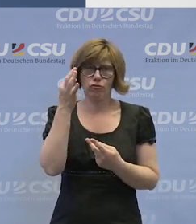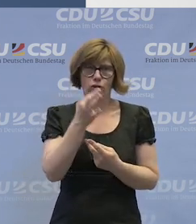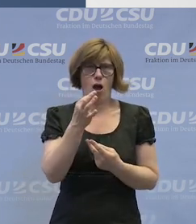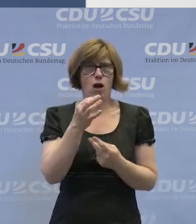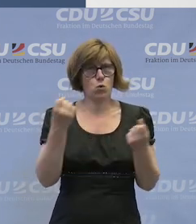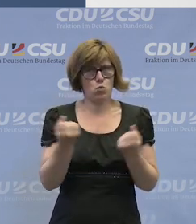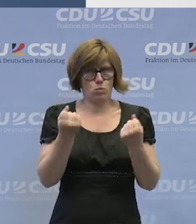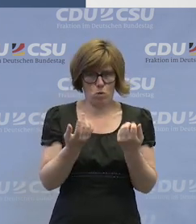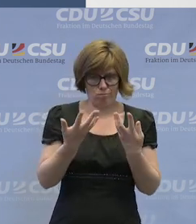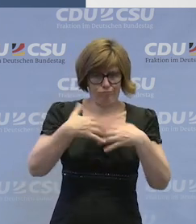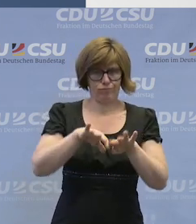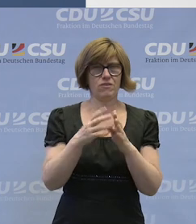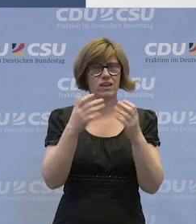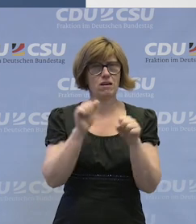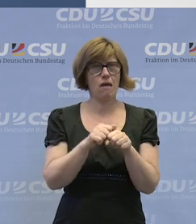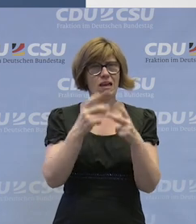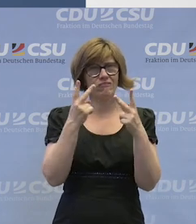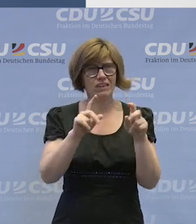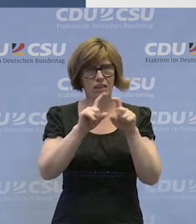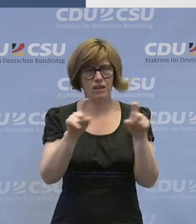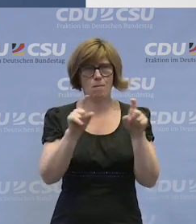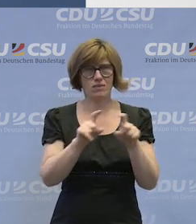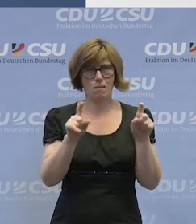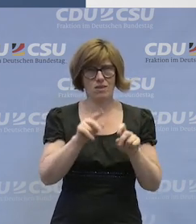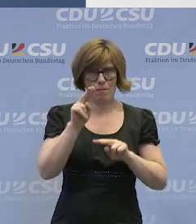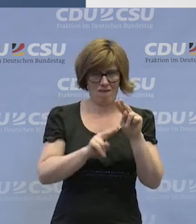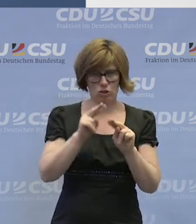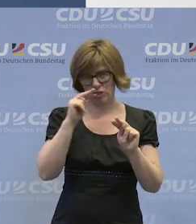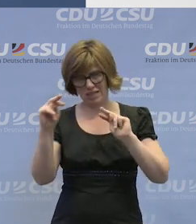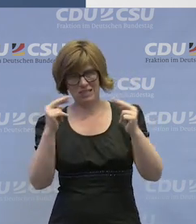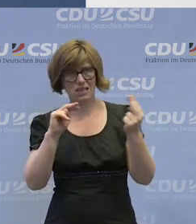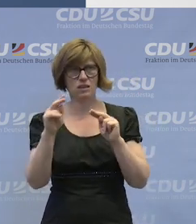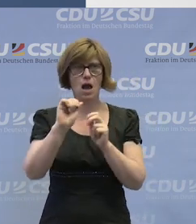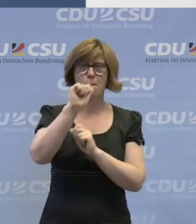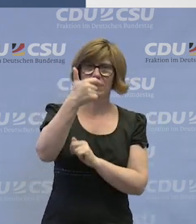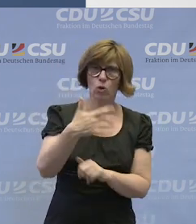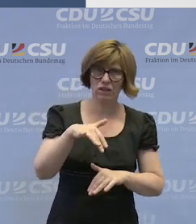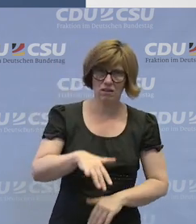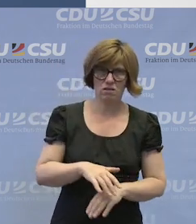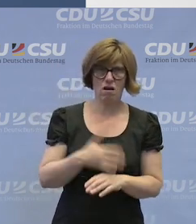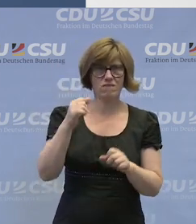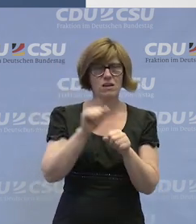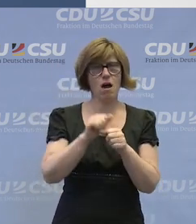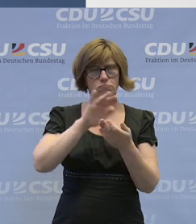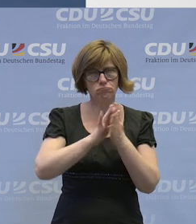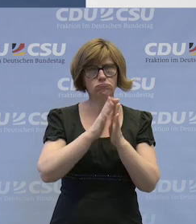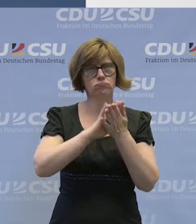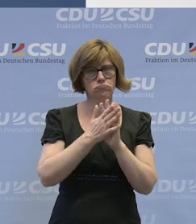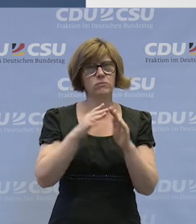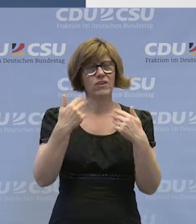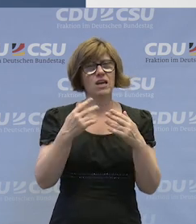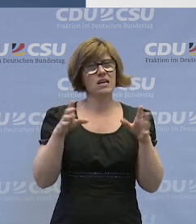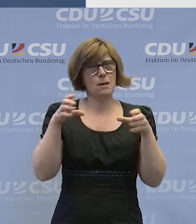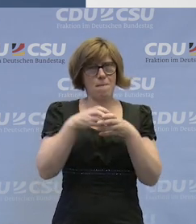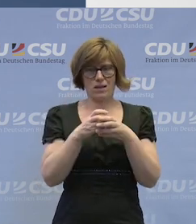Einübens, wie man diese wichtigen Themen, die aus unterschiedlicher Sicht ja immer auch Priorität haben, so miteinander abstimmt, dass dann ein